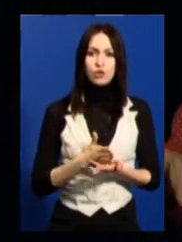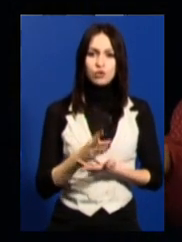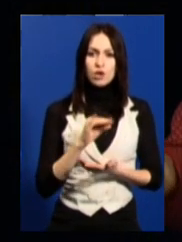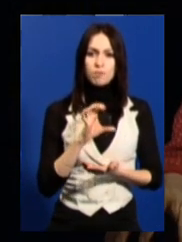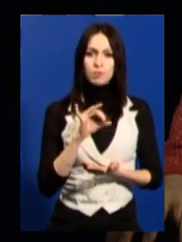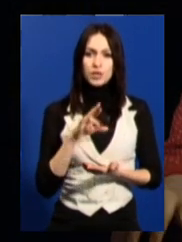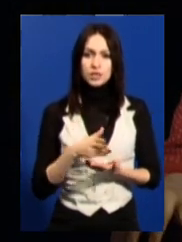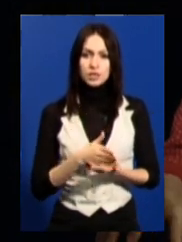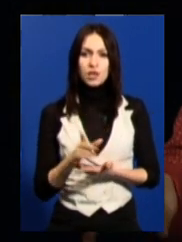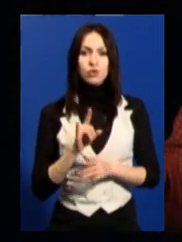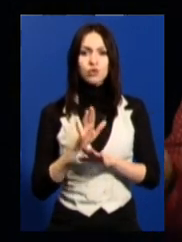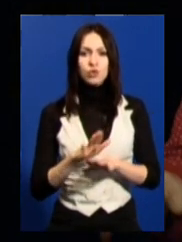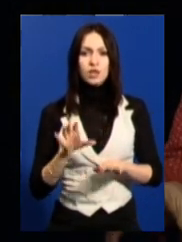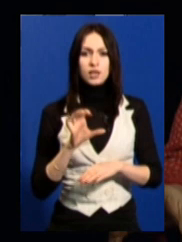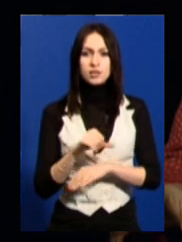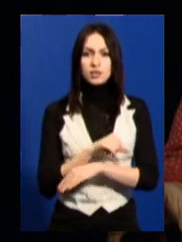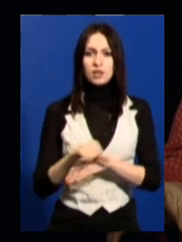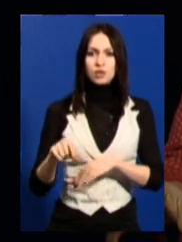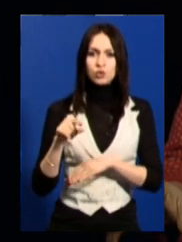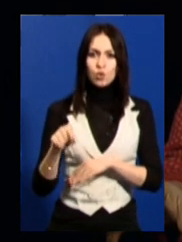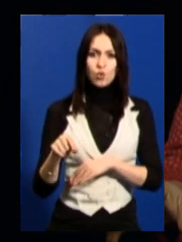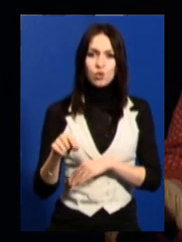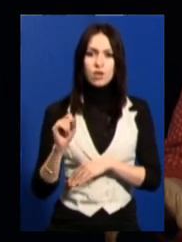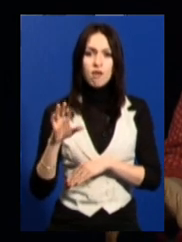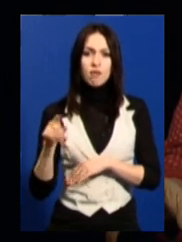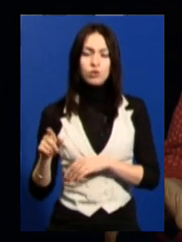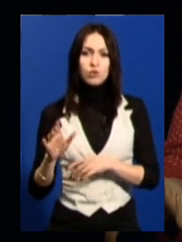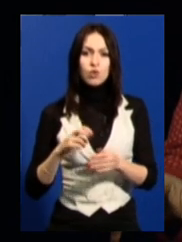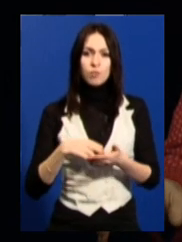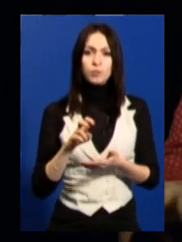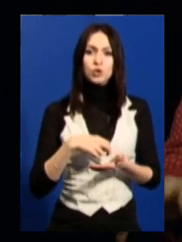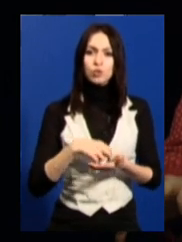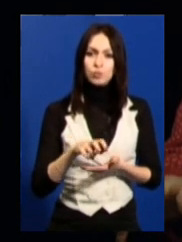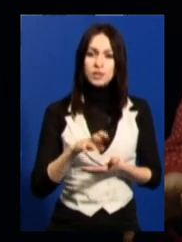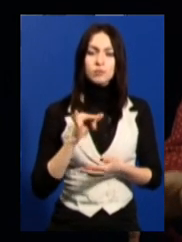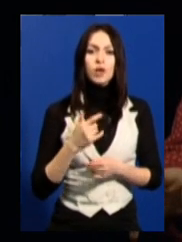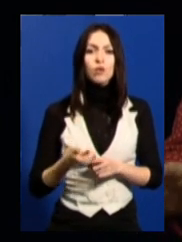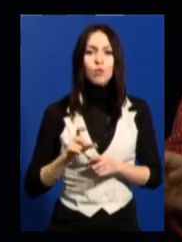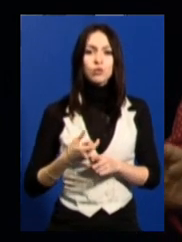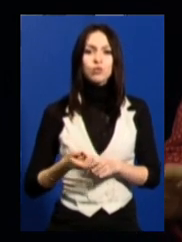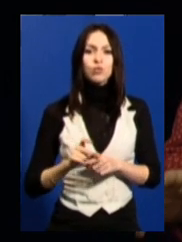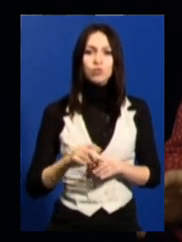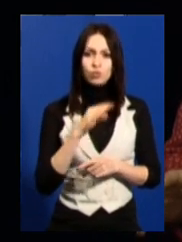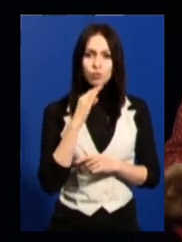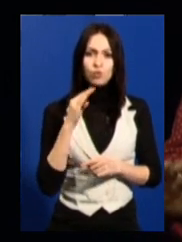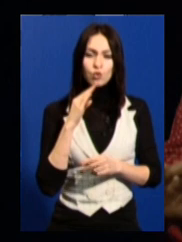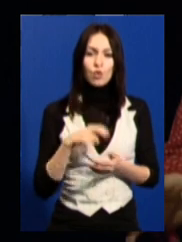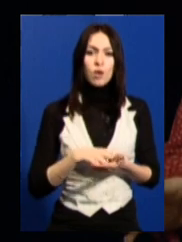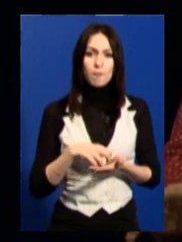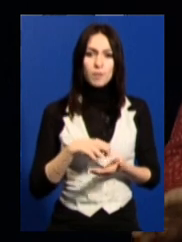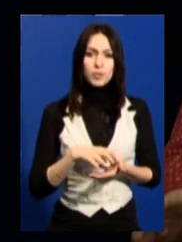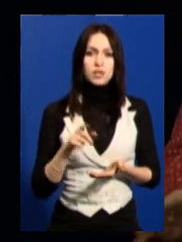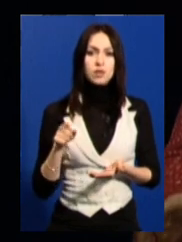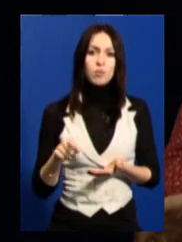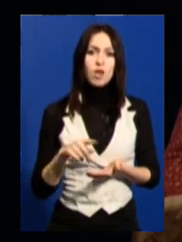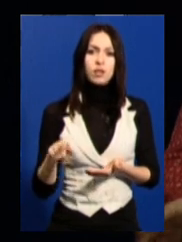що діти з прифронтової зони шлють листи, і дуже-дуже-дуже багато листів, вони